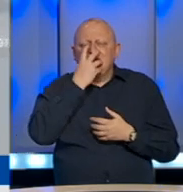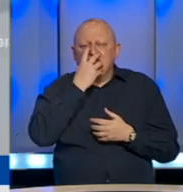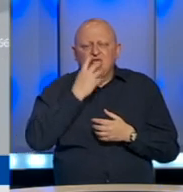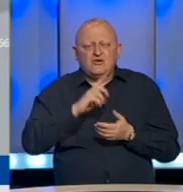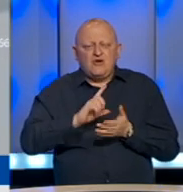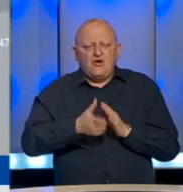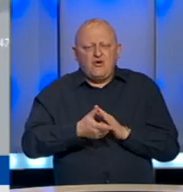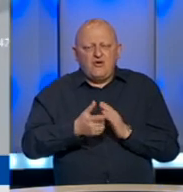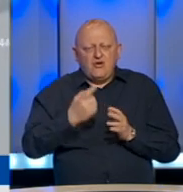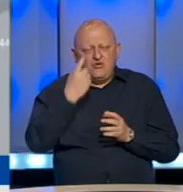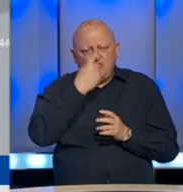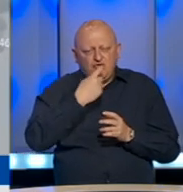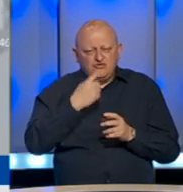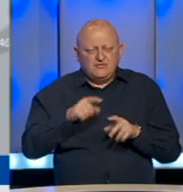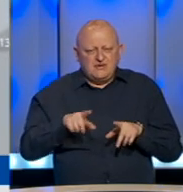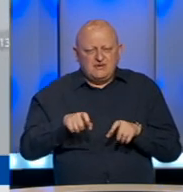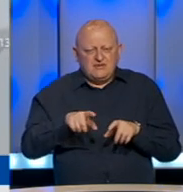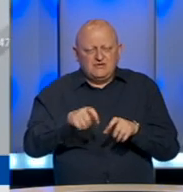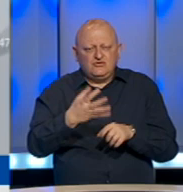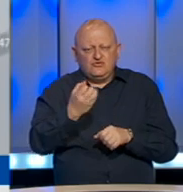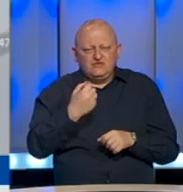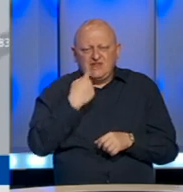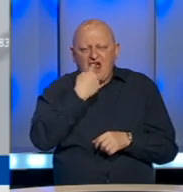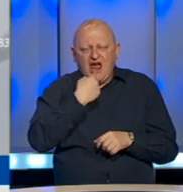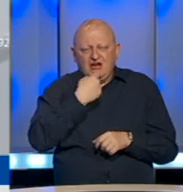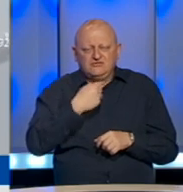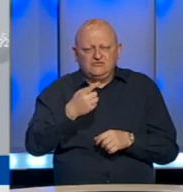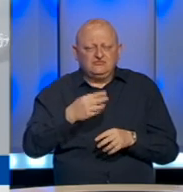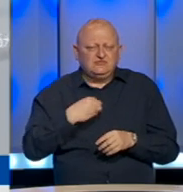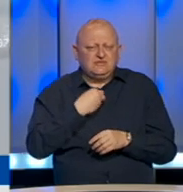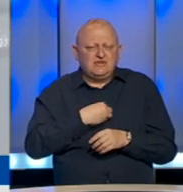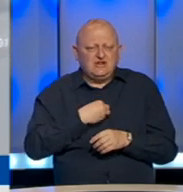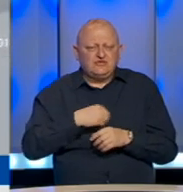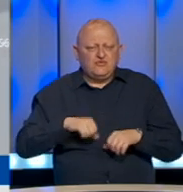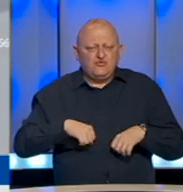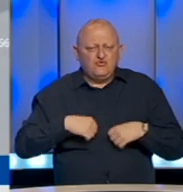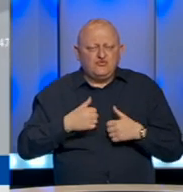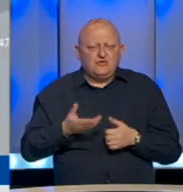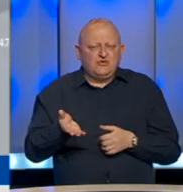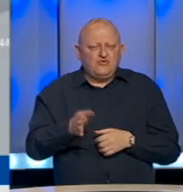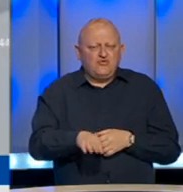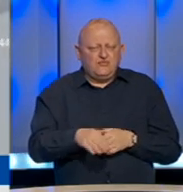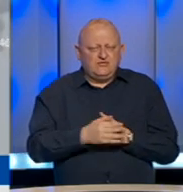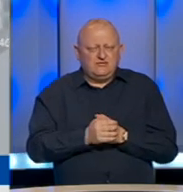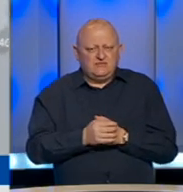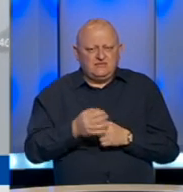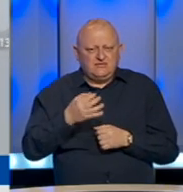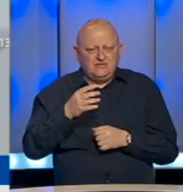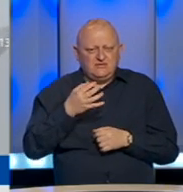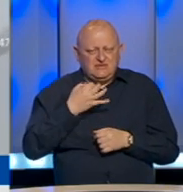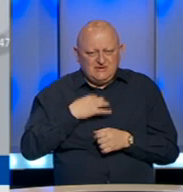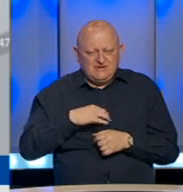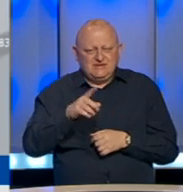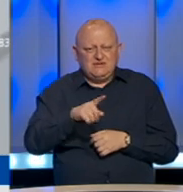Odmah je bila sumnja na koronu, uzeti je bris i ona je nažalost u jutarnjim satima egzitirala. Sin, znači od